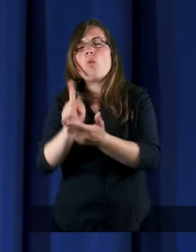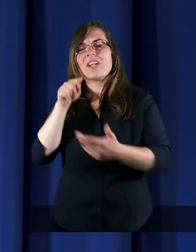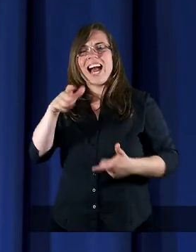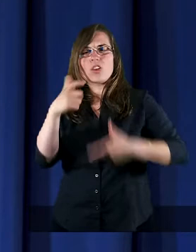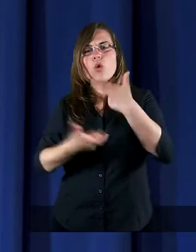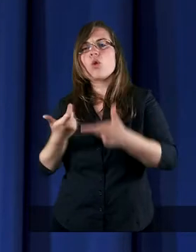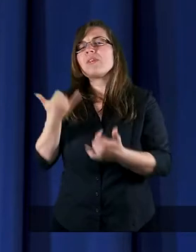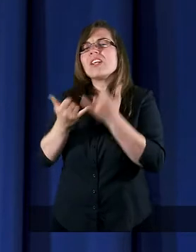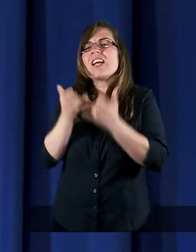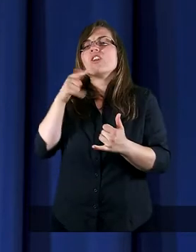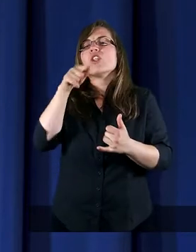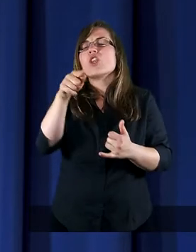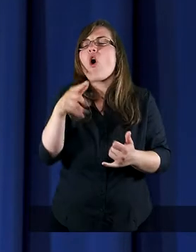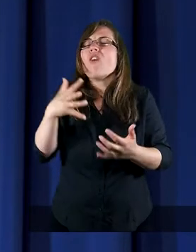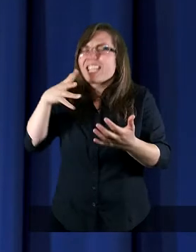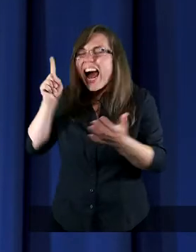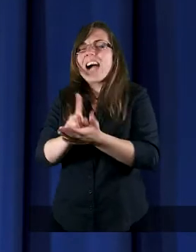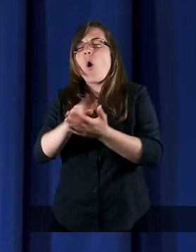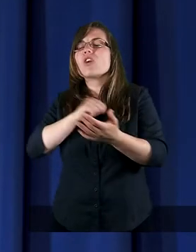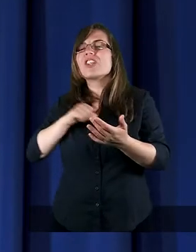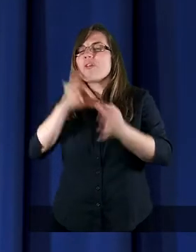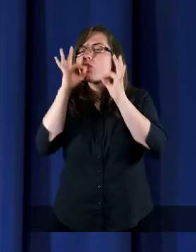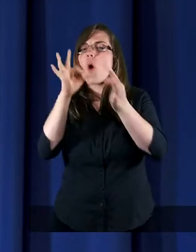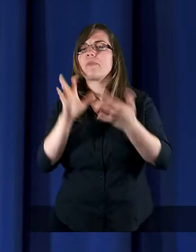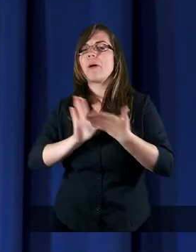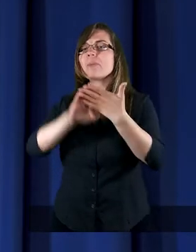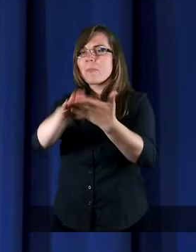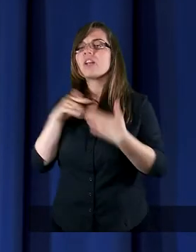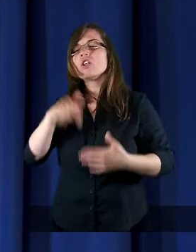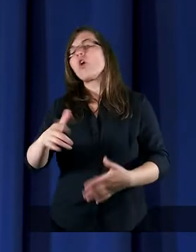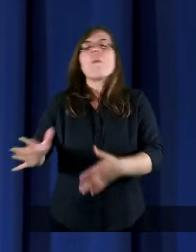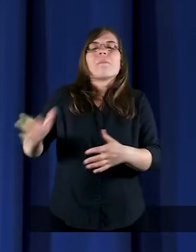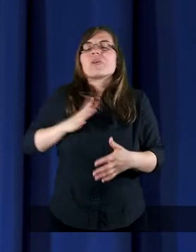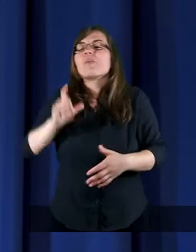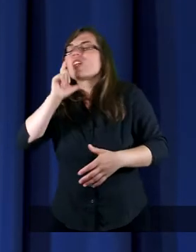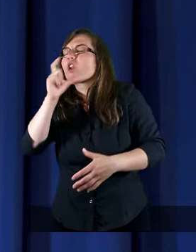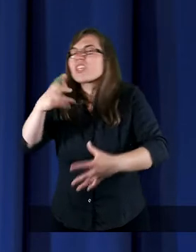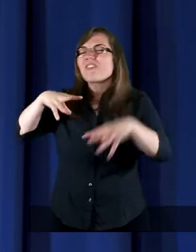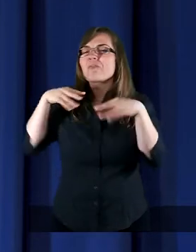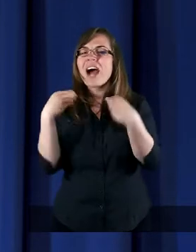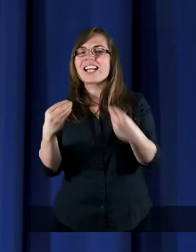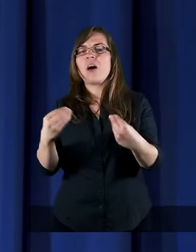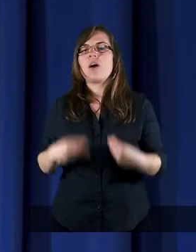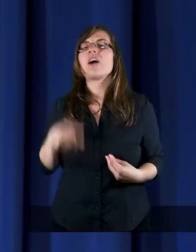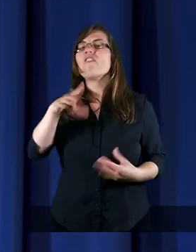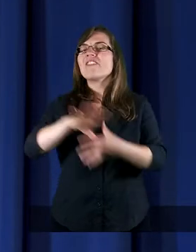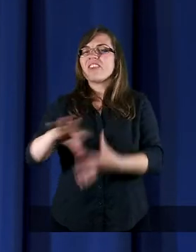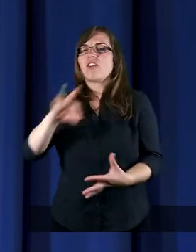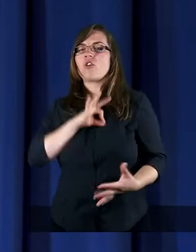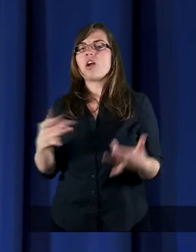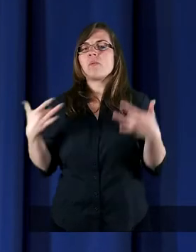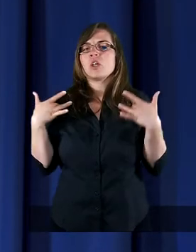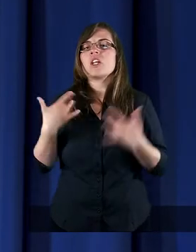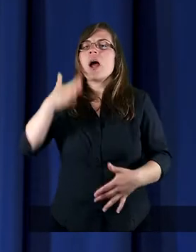doprowadzić, które zakończy się przebaczeniem, to przeżyjemy coś cudownego w swoim życiu.